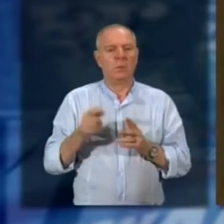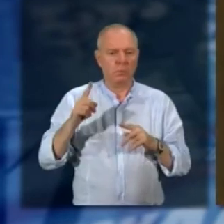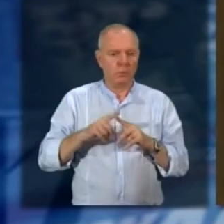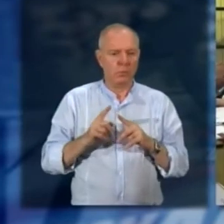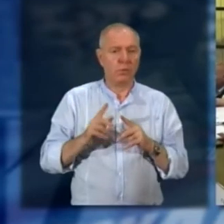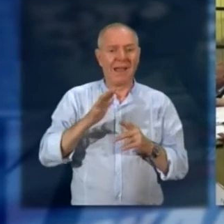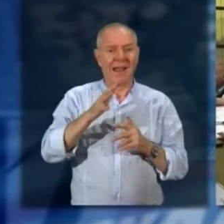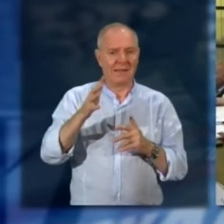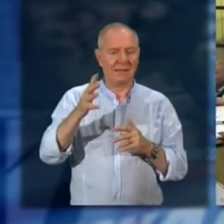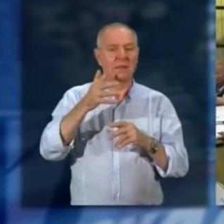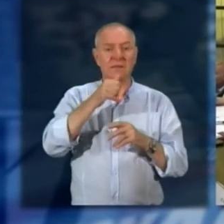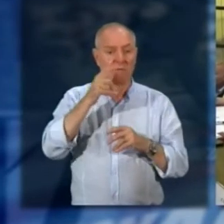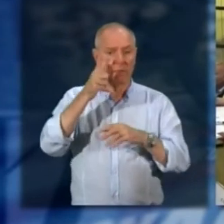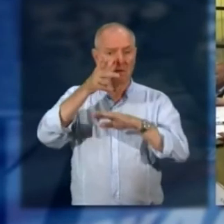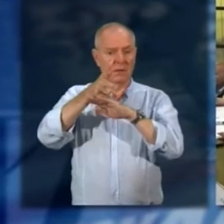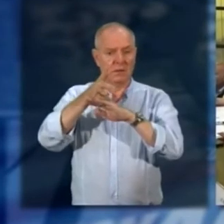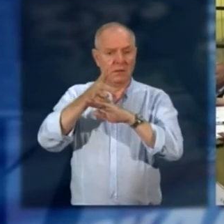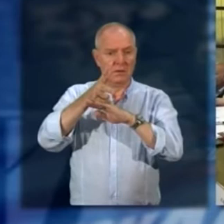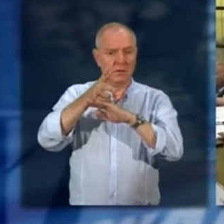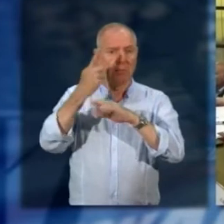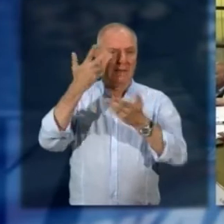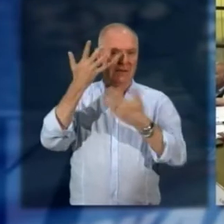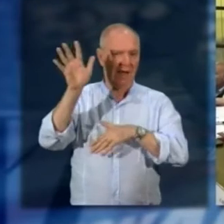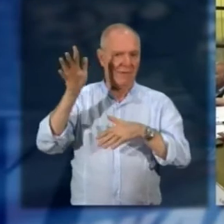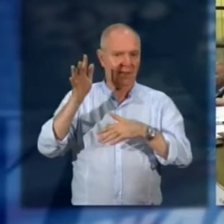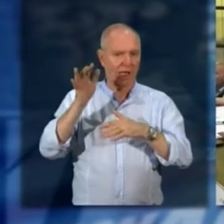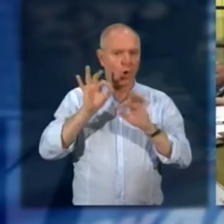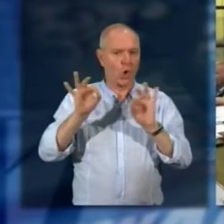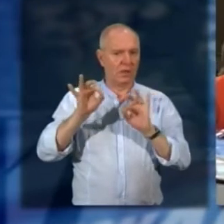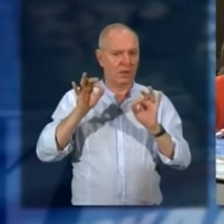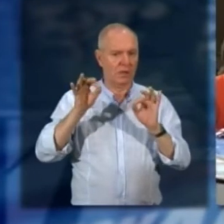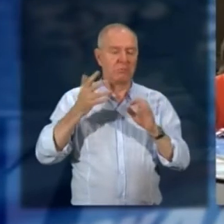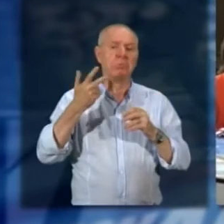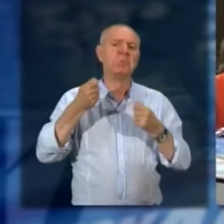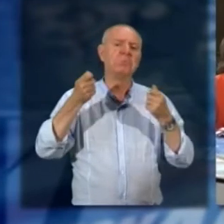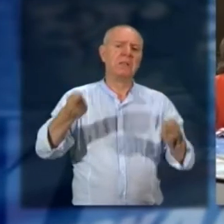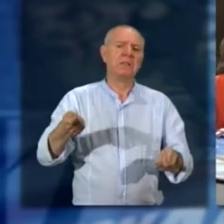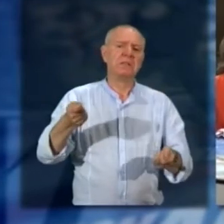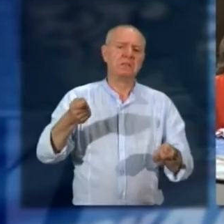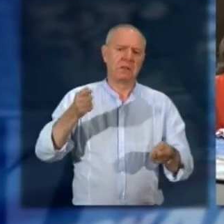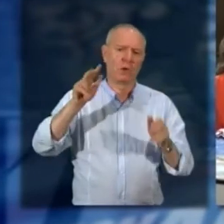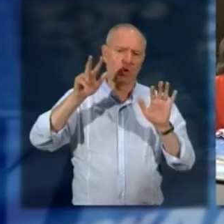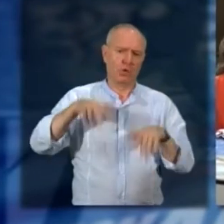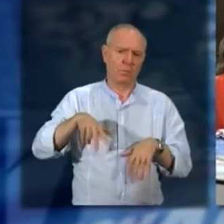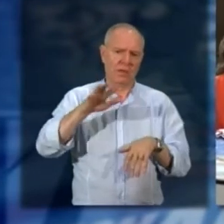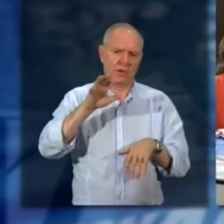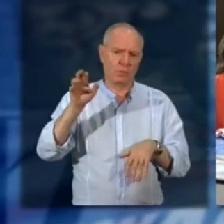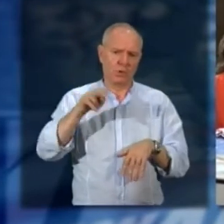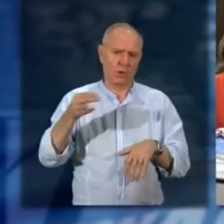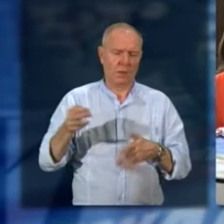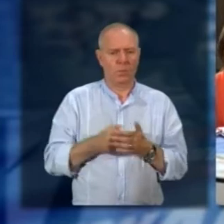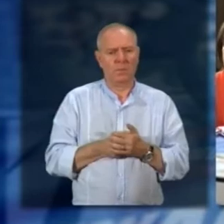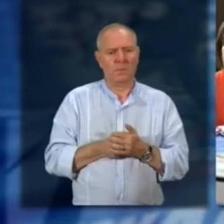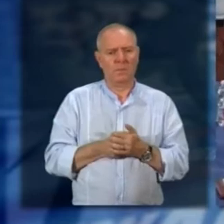sarà necessario riprendere per salvaguardare l'ordine pubblico costo 8.100 euro ma i primi tre mesi saranno in prova gratuita